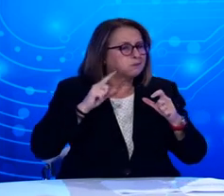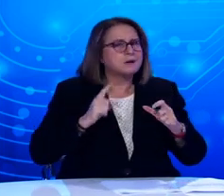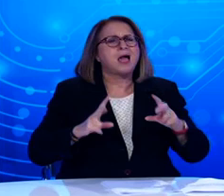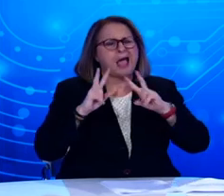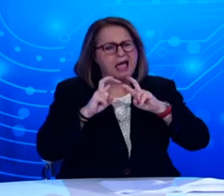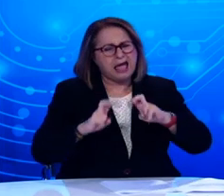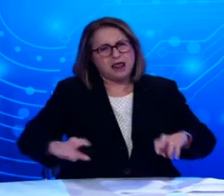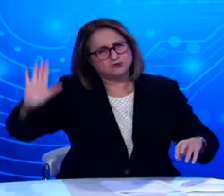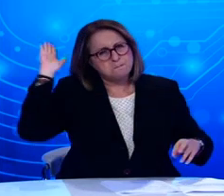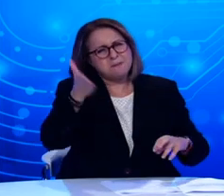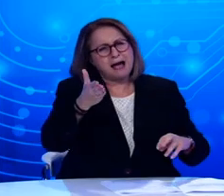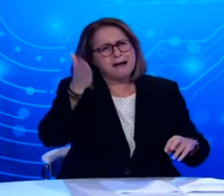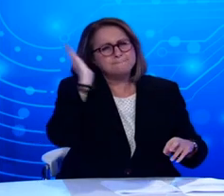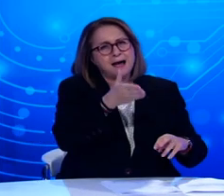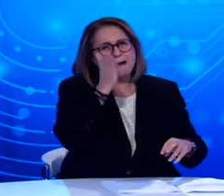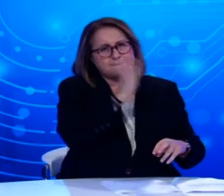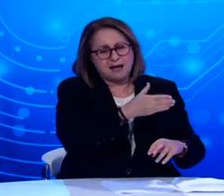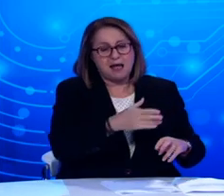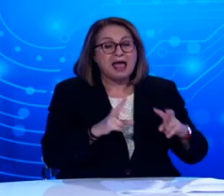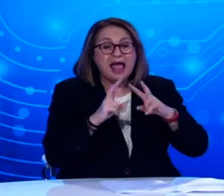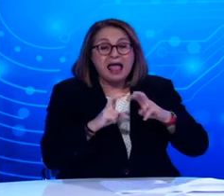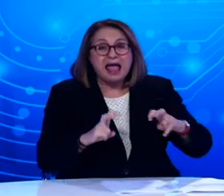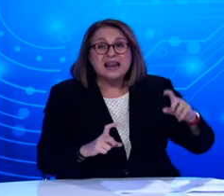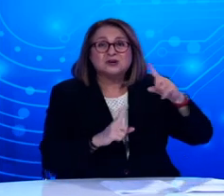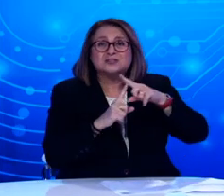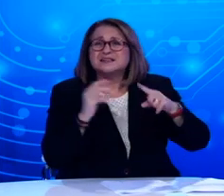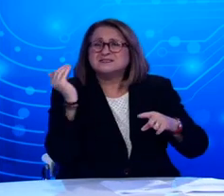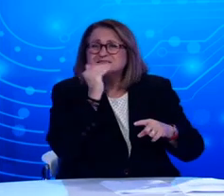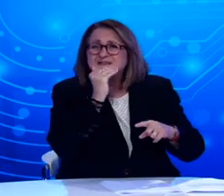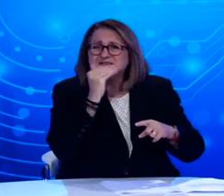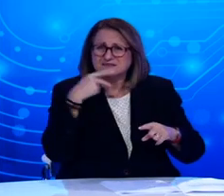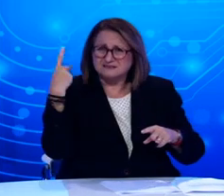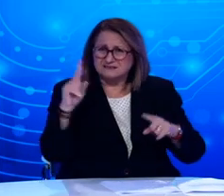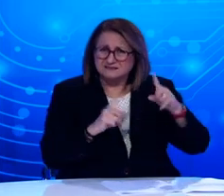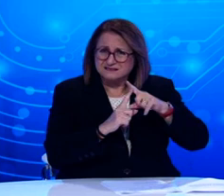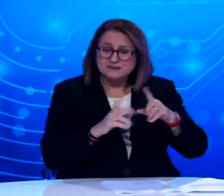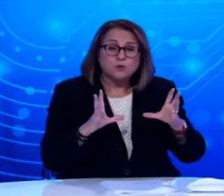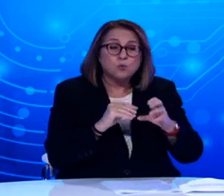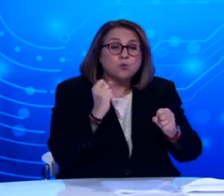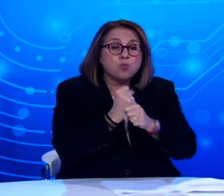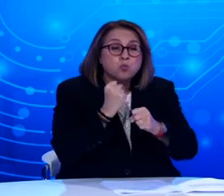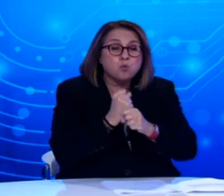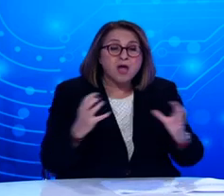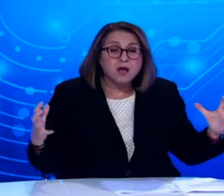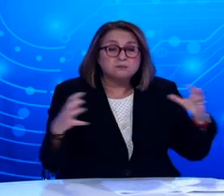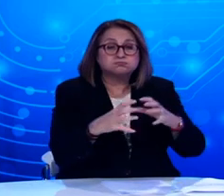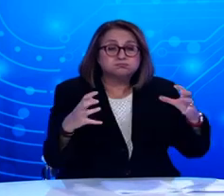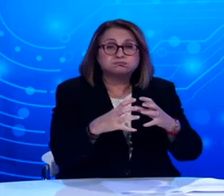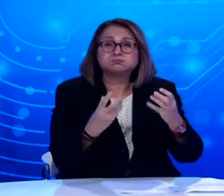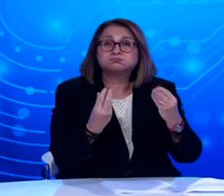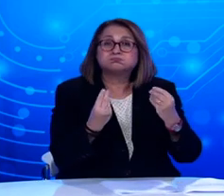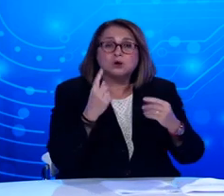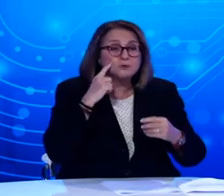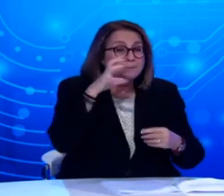Εκτεταμένη έλεγχη rapid test από συνεργεία κομμή του ΕΟΔΗ σε χώρους εργασίας και συναθρήσεων στις